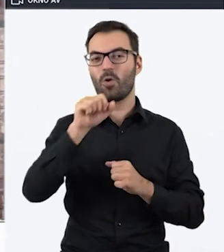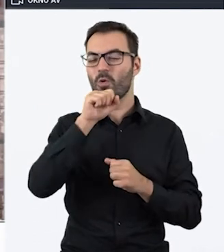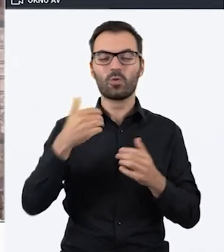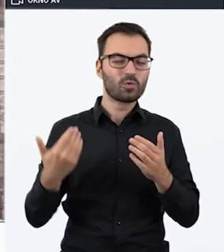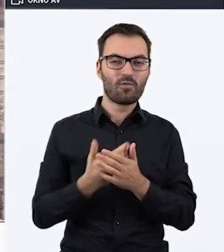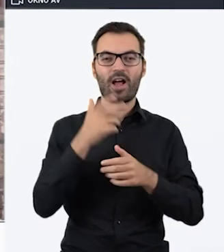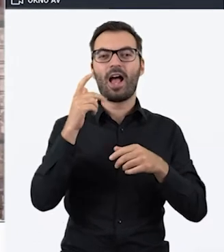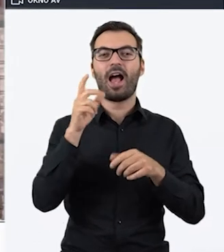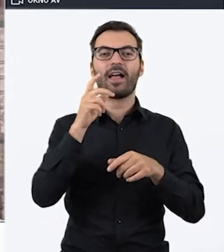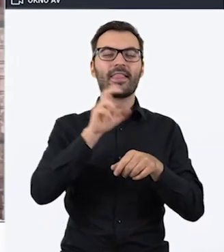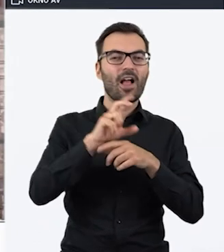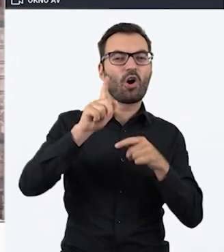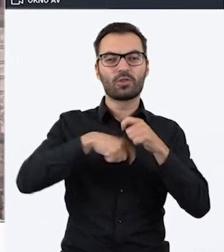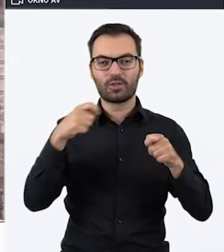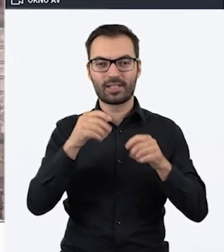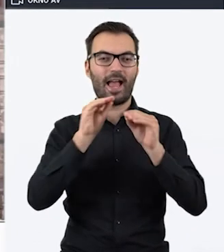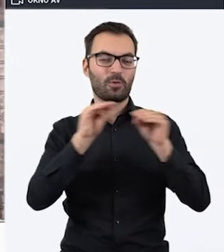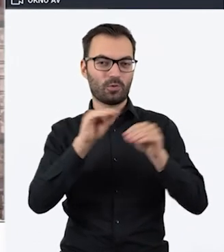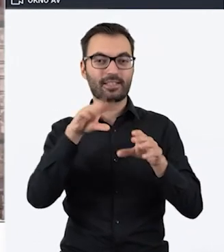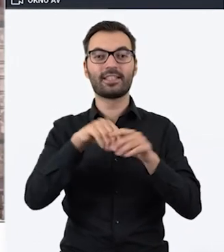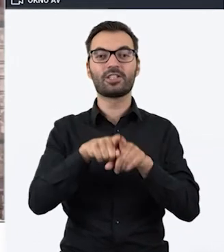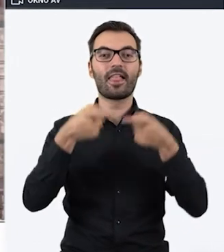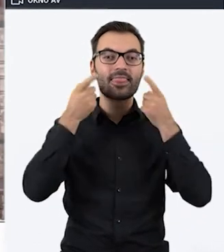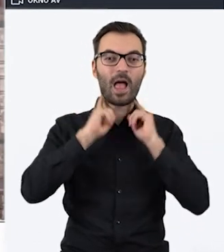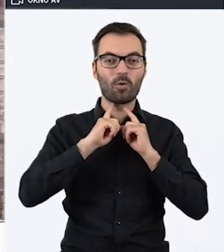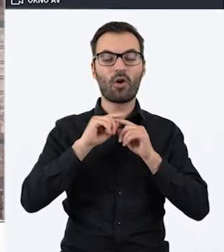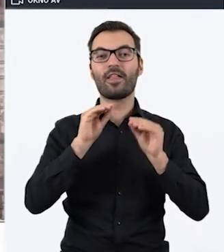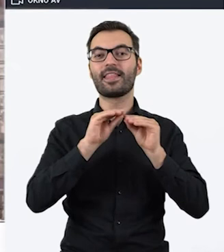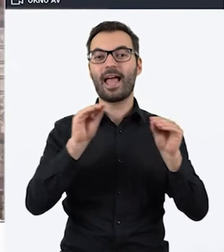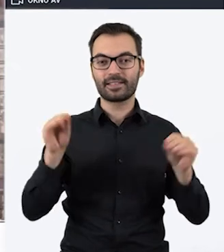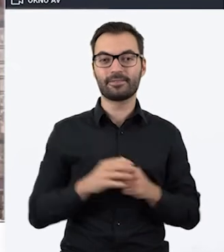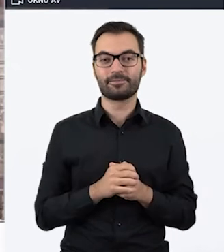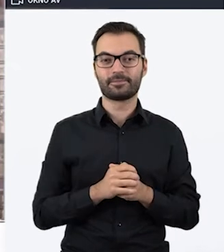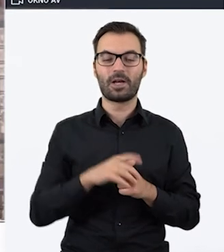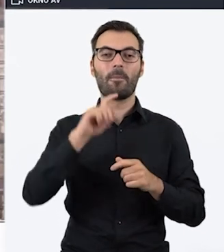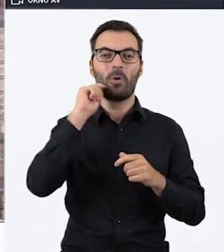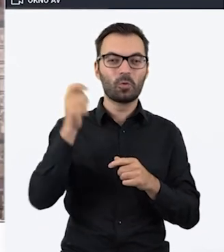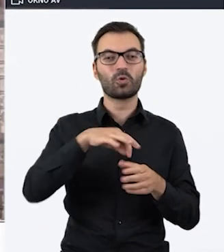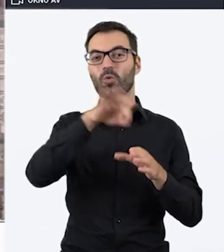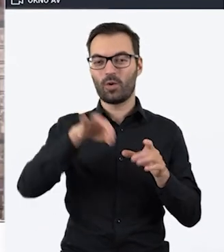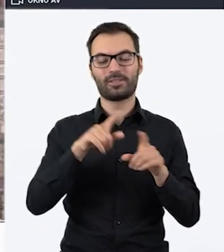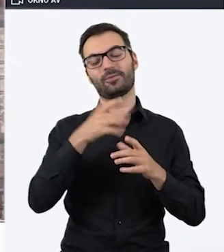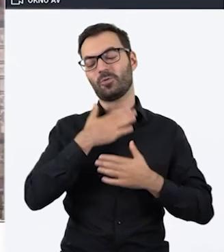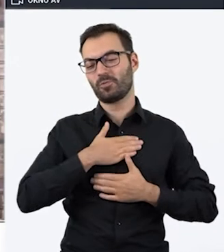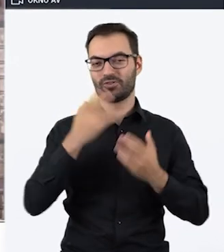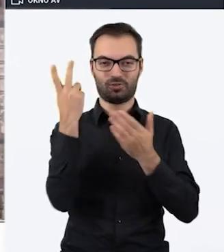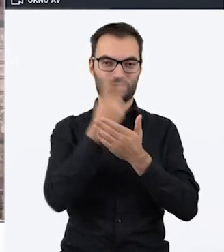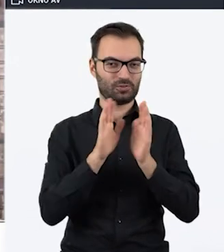nowoczesnych rozwiązań edukacji i neurodydaktyki. Po godzinach podróżnik, kucharz i fan dobrej książki.